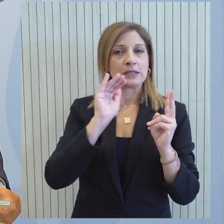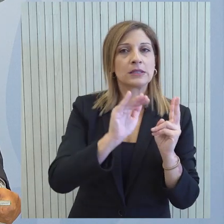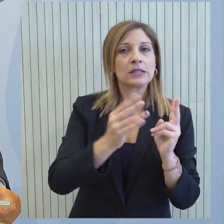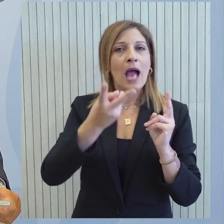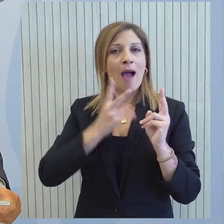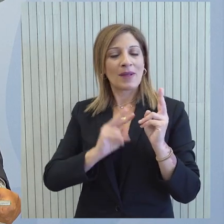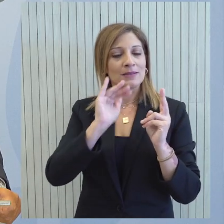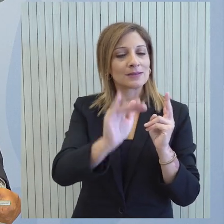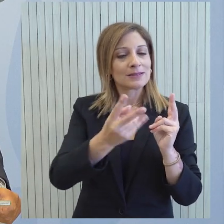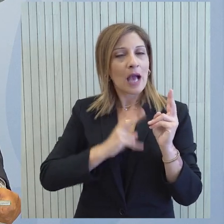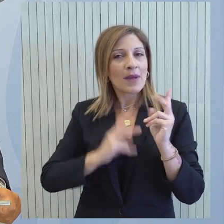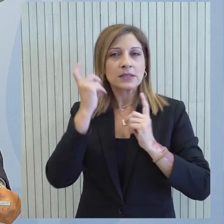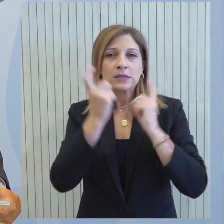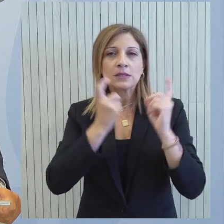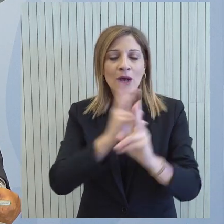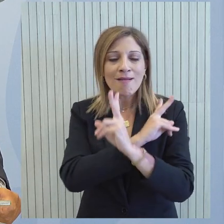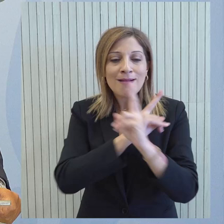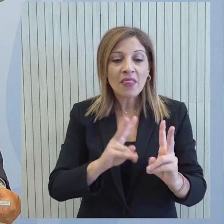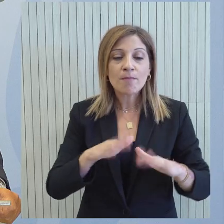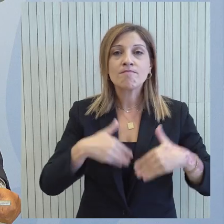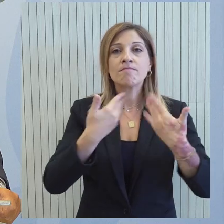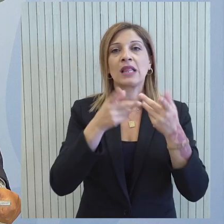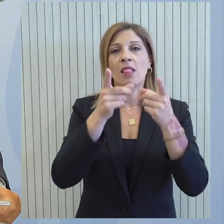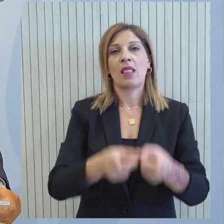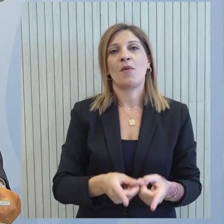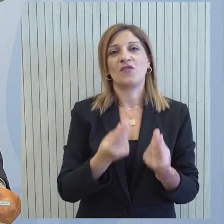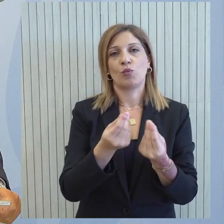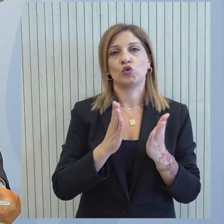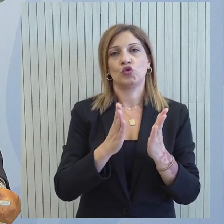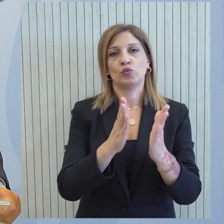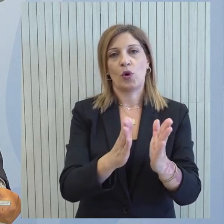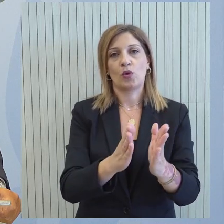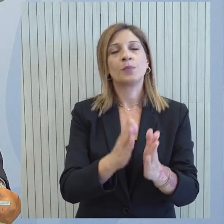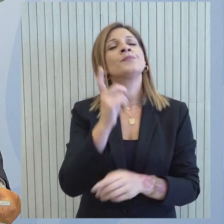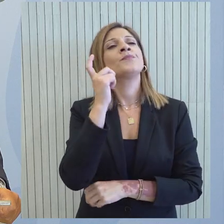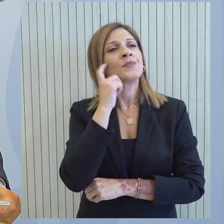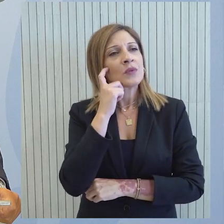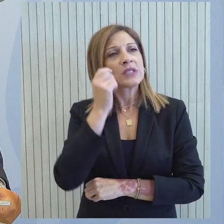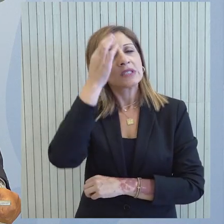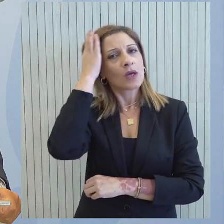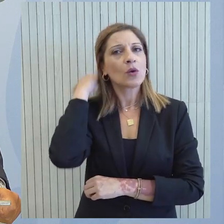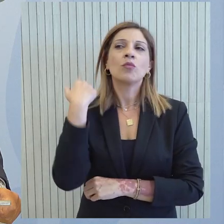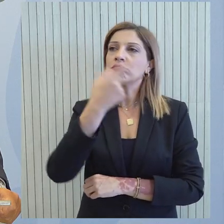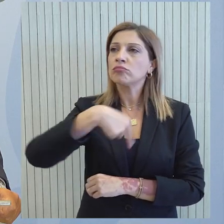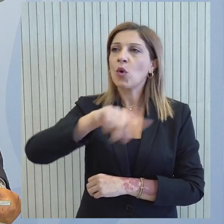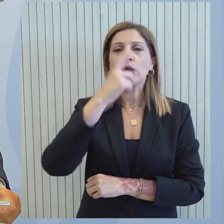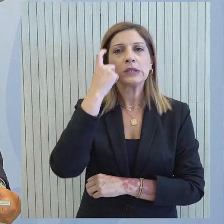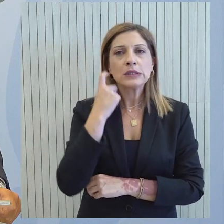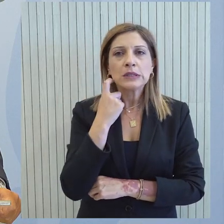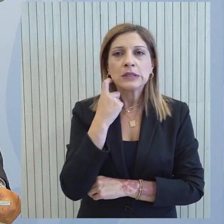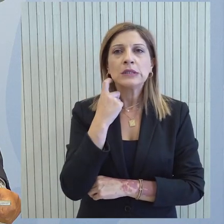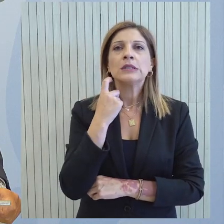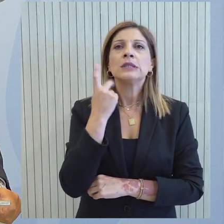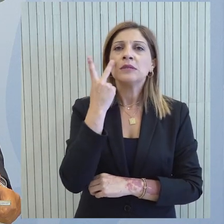αυτές τις διευκρινήσεις θα καθορίσουν και τα επόμενα βήματα. Νομίζω ότι είναι κοινά αποδεχτό και αυτό δεν